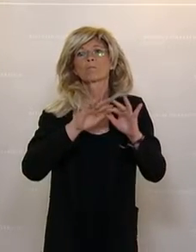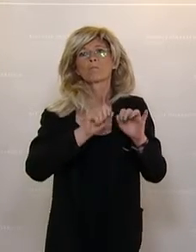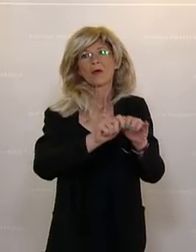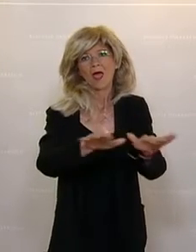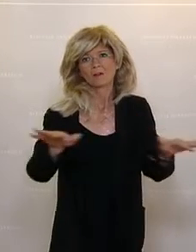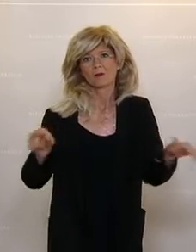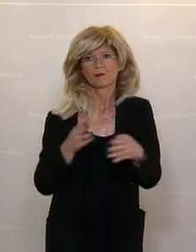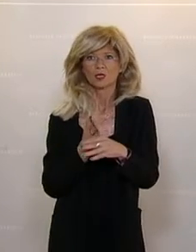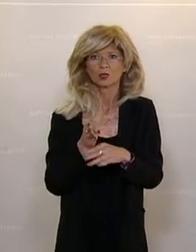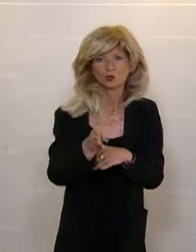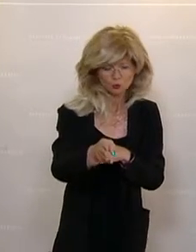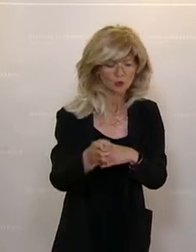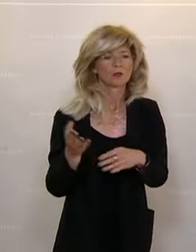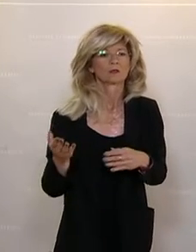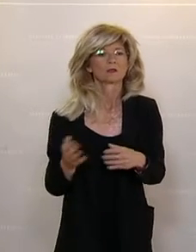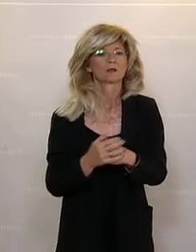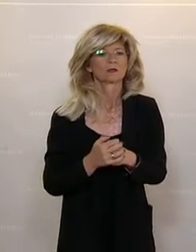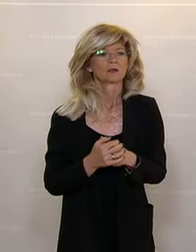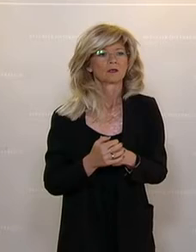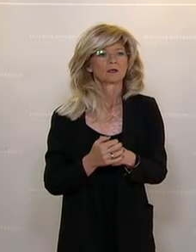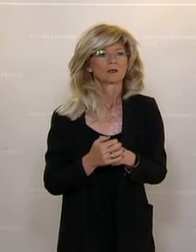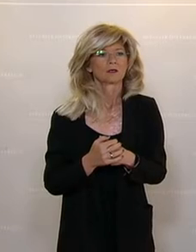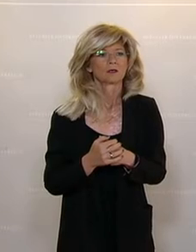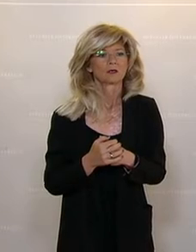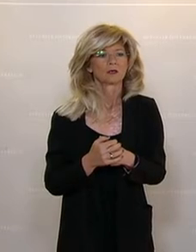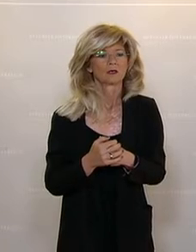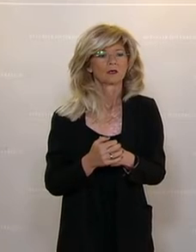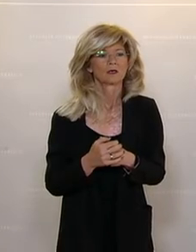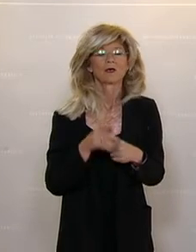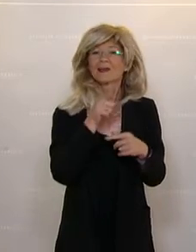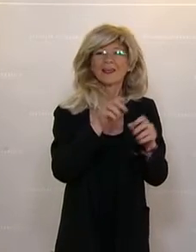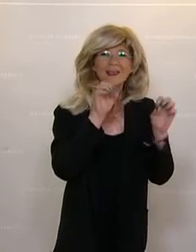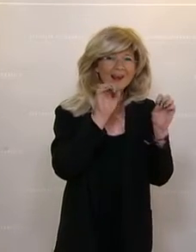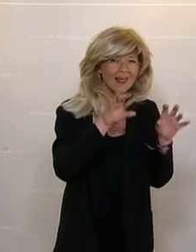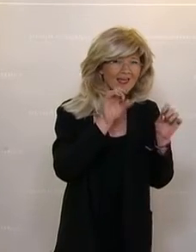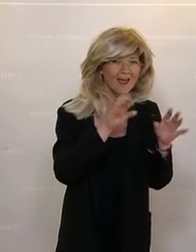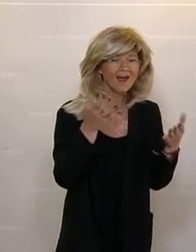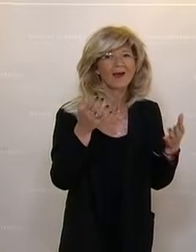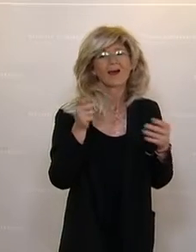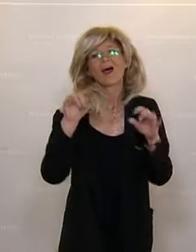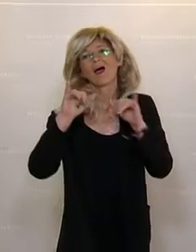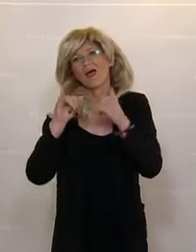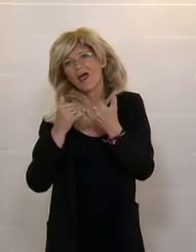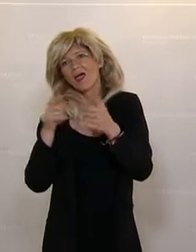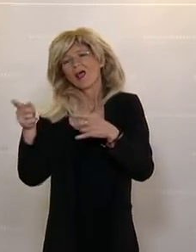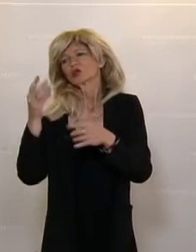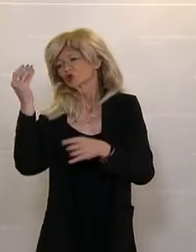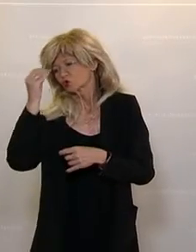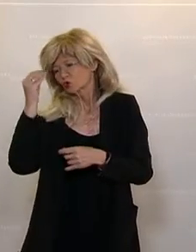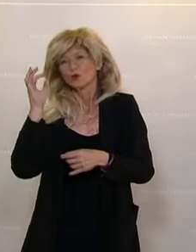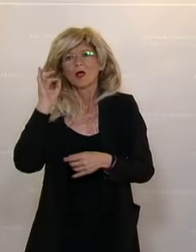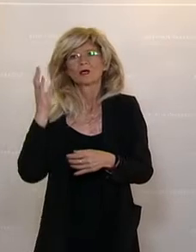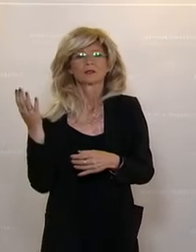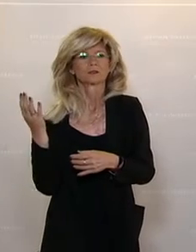Österreich, allen voran, wenn wir über die Schule sprechen, den Lehrerinnen und Lehrern, den Eltern, den Schülerinnen und